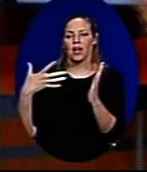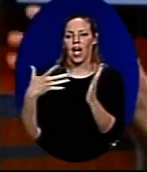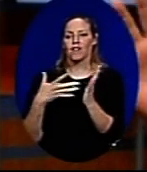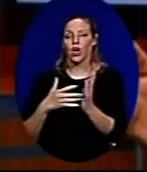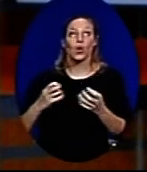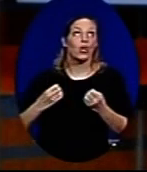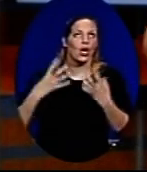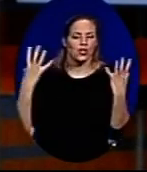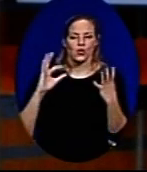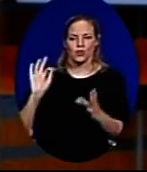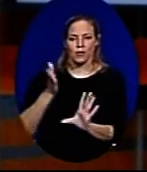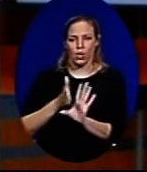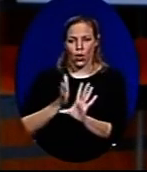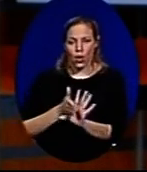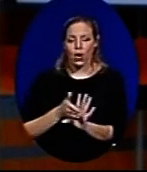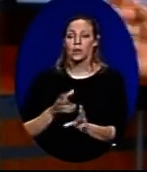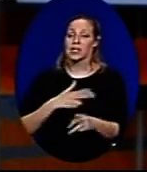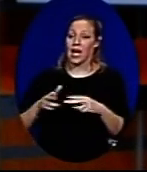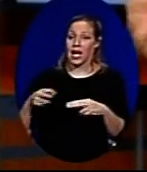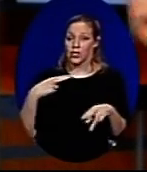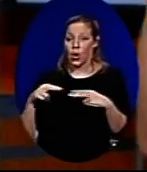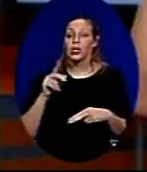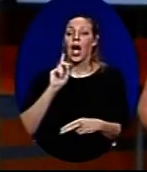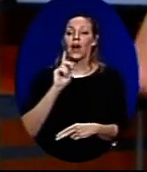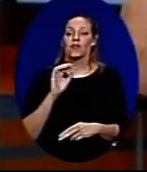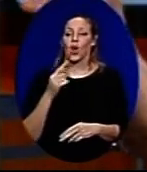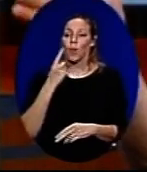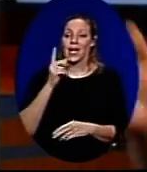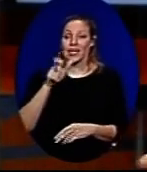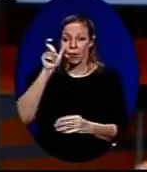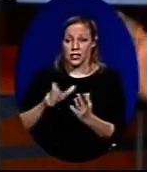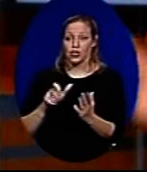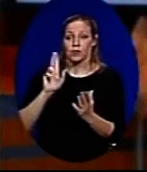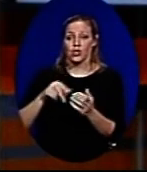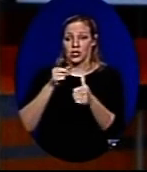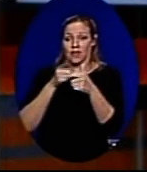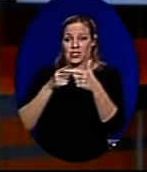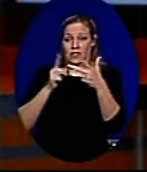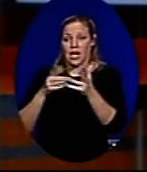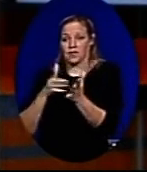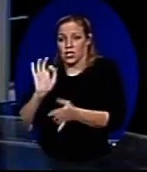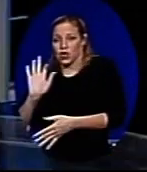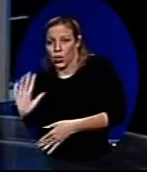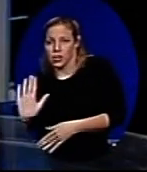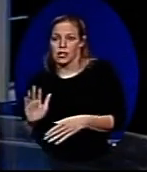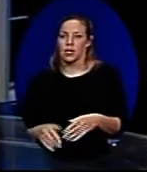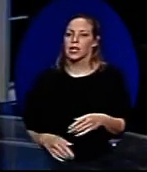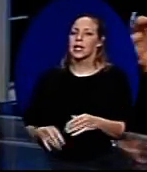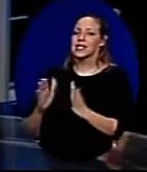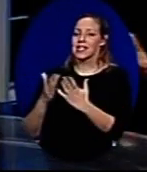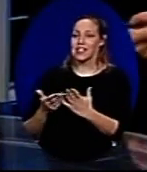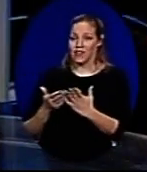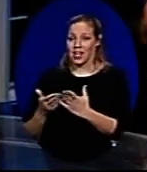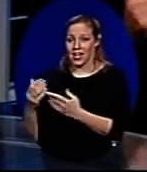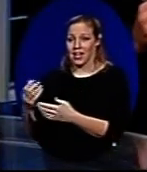שואה תיאורטי, אבל הוא אומר שאם יש למישהו, א' ו' ו' ו' ו' ז' א', אז יש לו הבחנה. זה הספר שלפני,